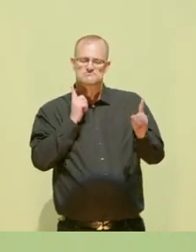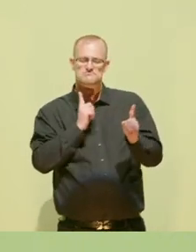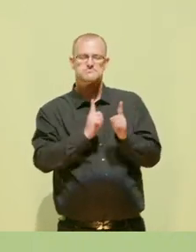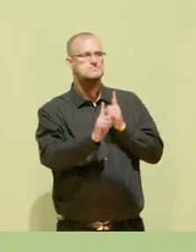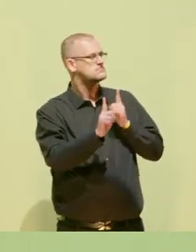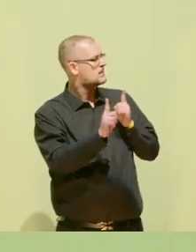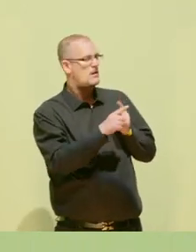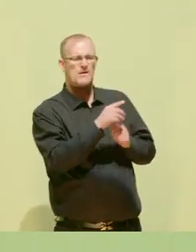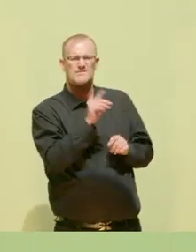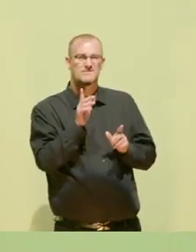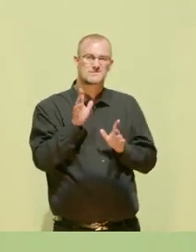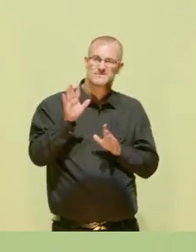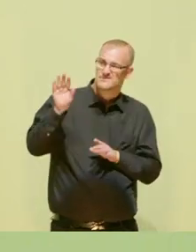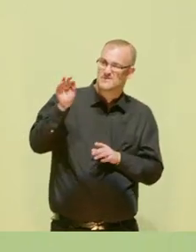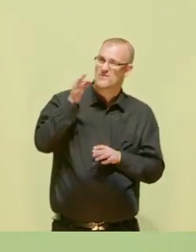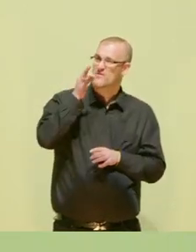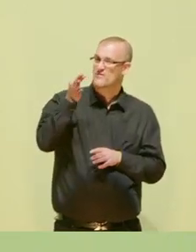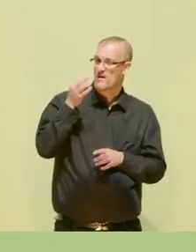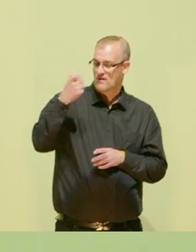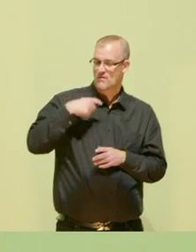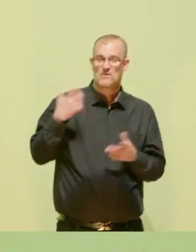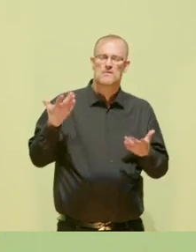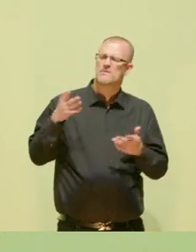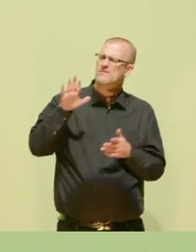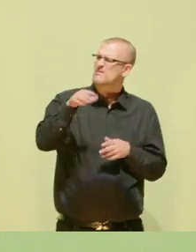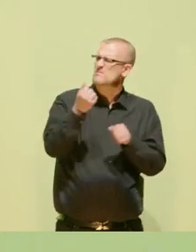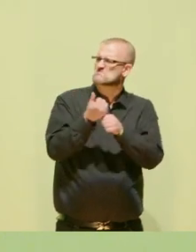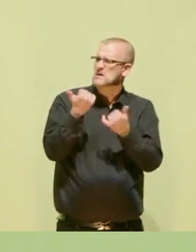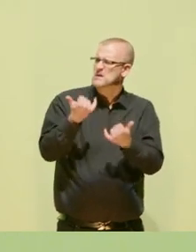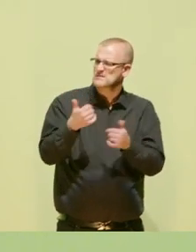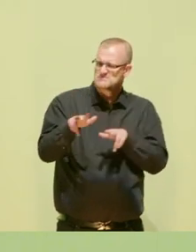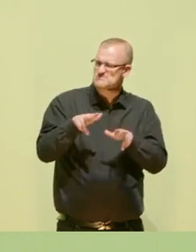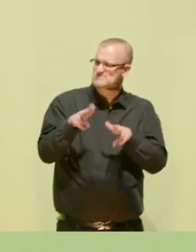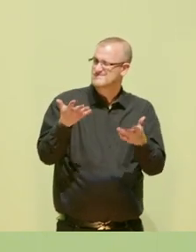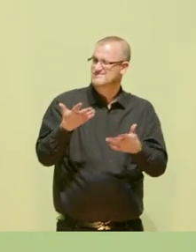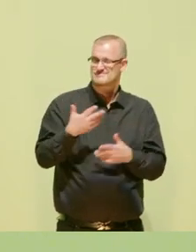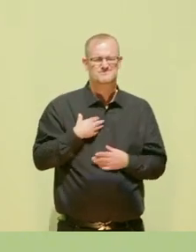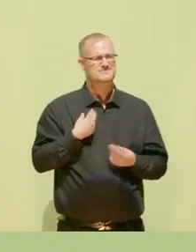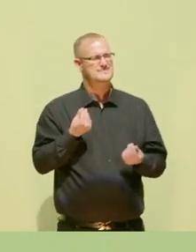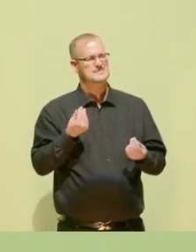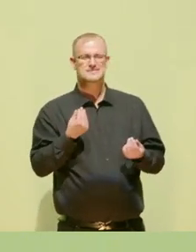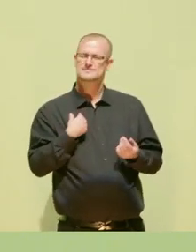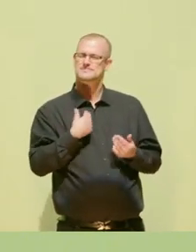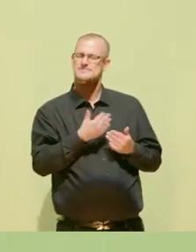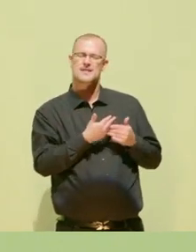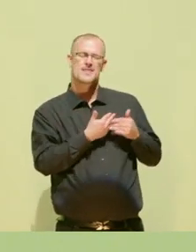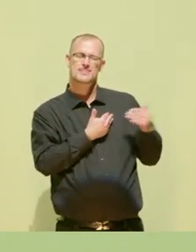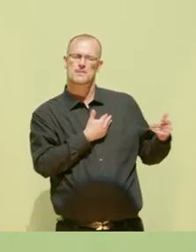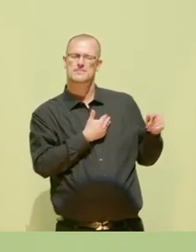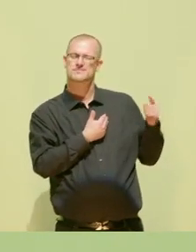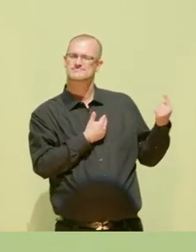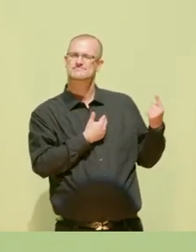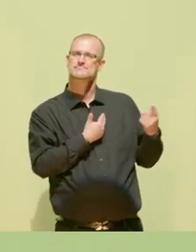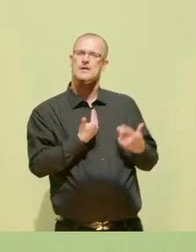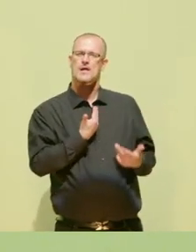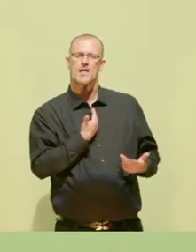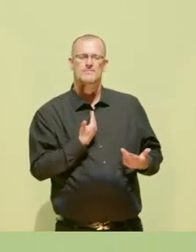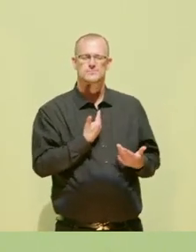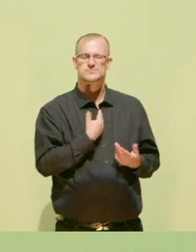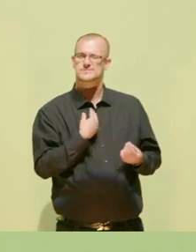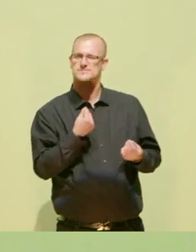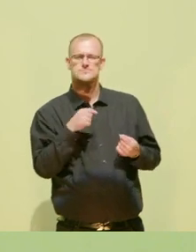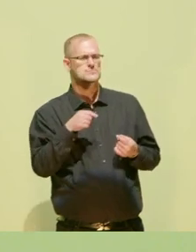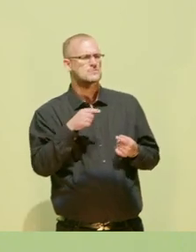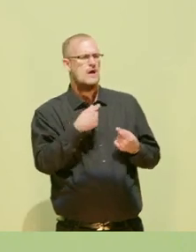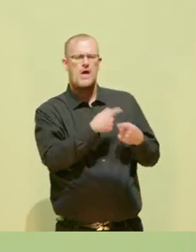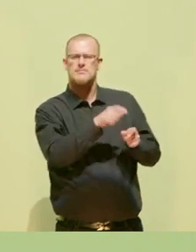und fragen, was macht ihr denn da? Ich kann diese Verunsicherung meiner Nachbarin und der Menschen in Deutschland